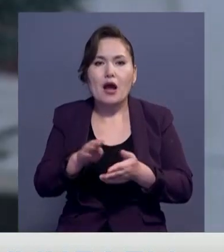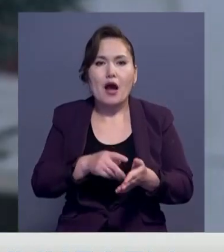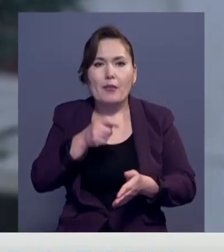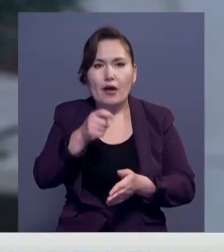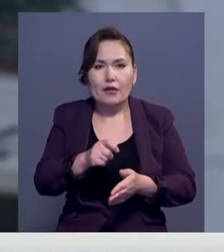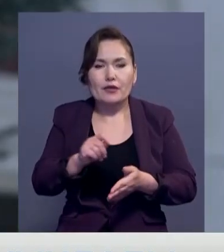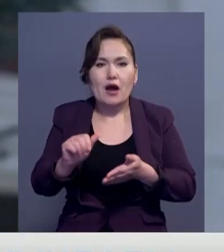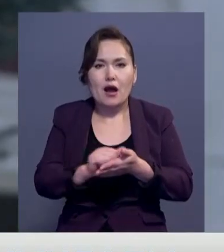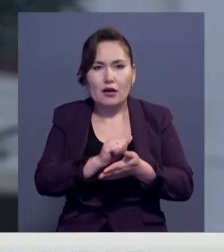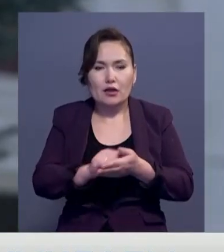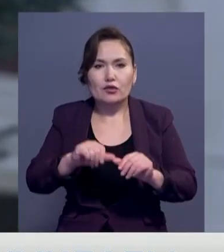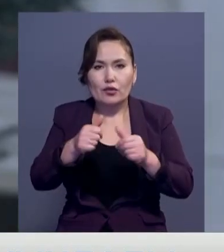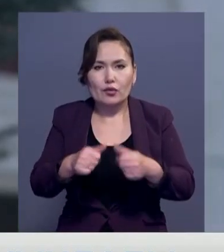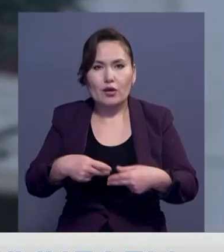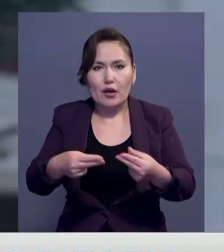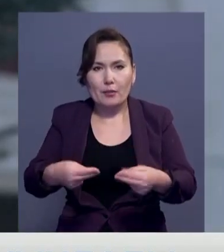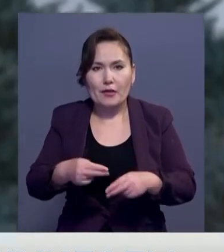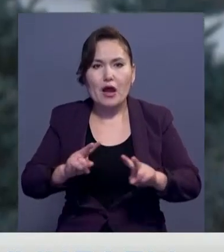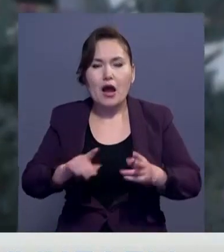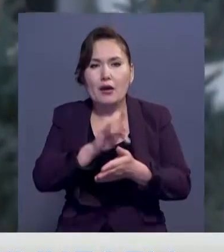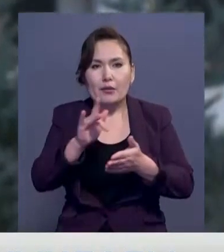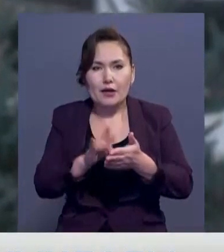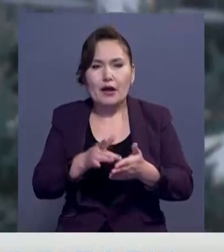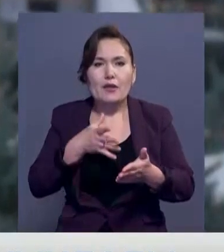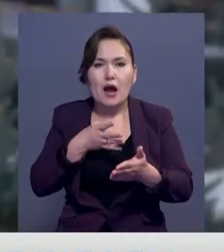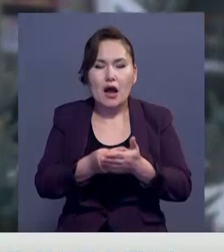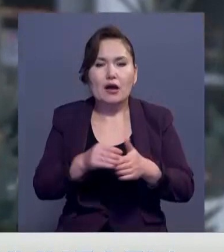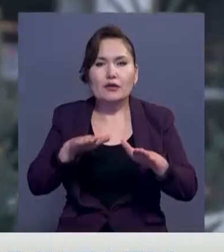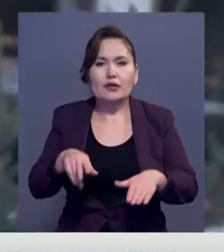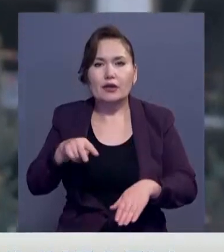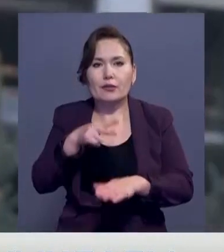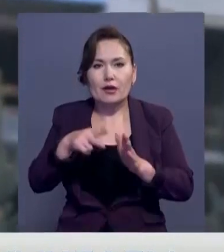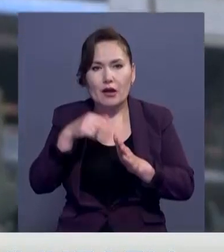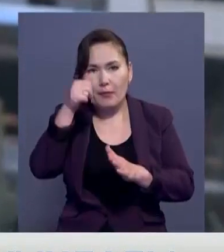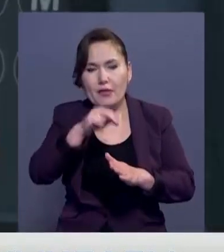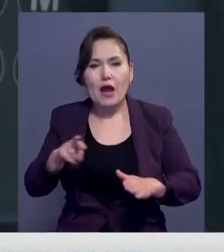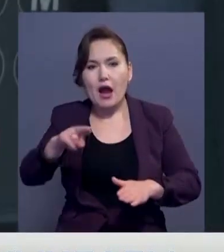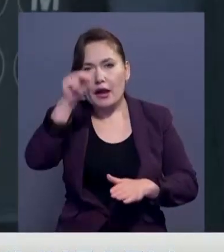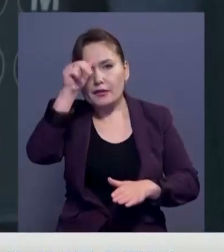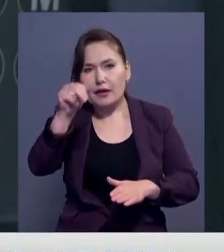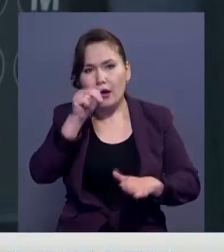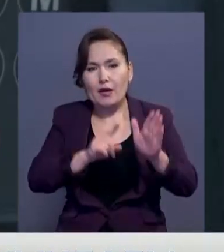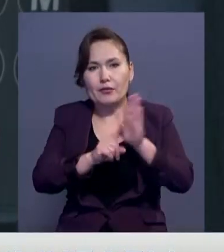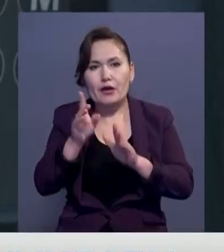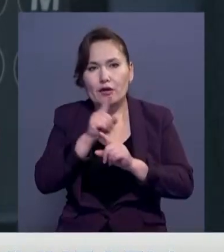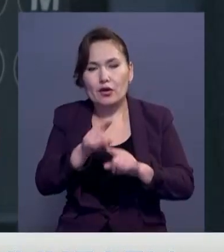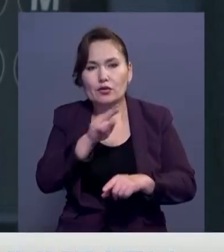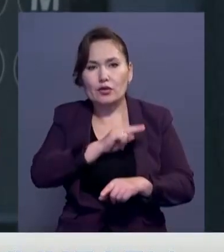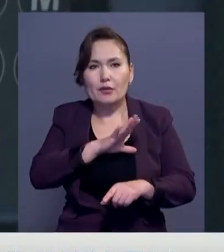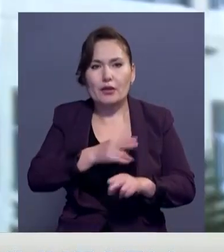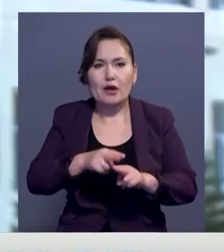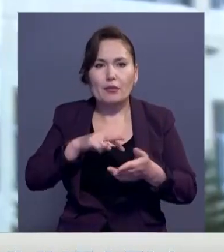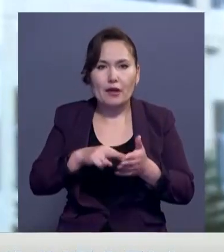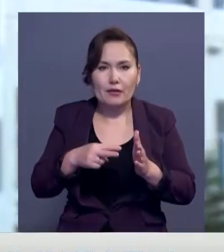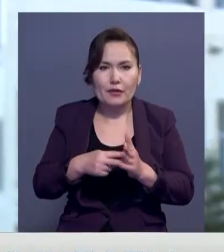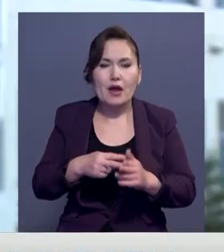ақтыны қабылдауға шақырды. Айта кетейік, кел ордада ақылы тұрақтар ек мөзезініш жылдың қаңтарынан бері жұмыстептір. Жоспар